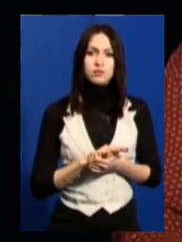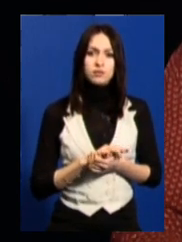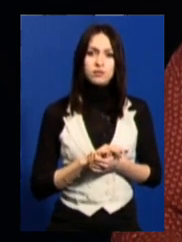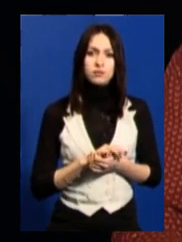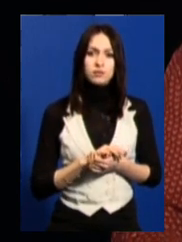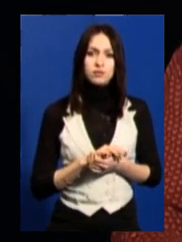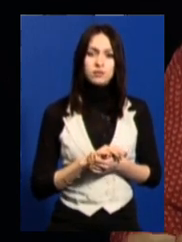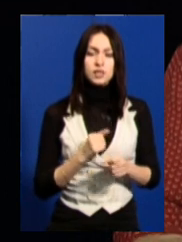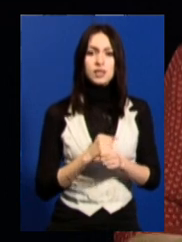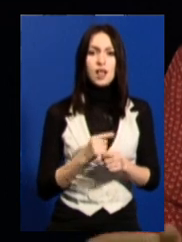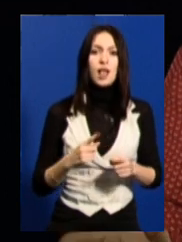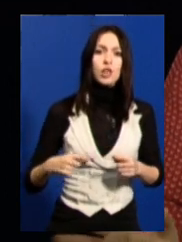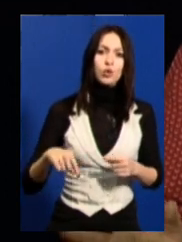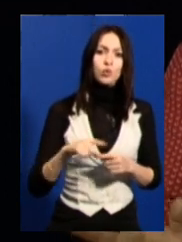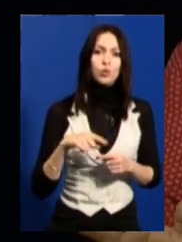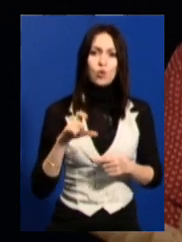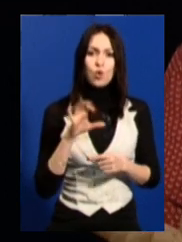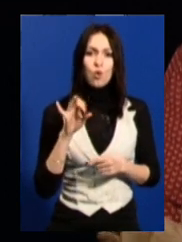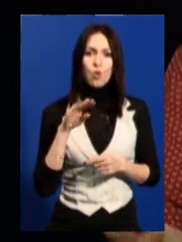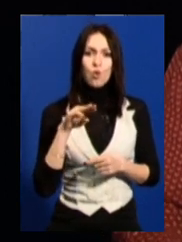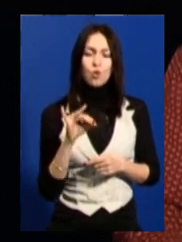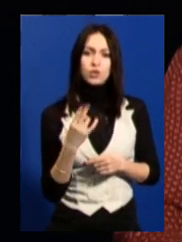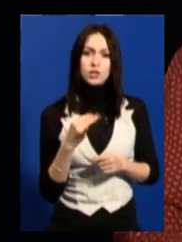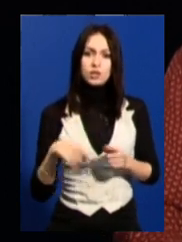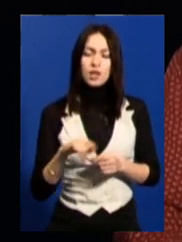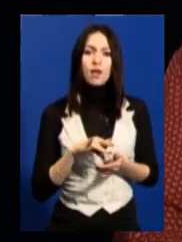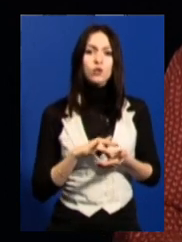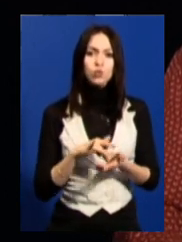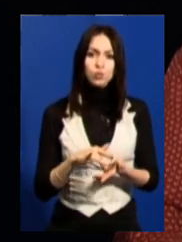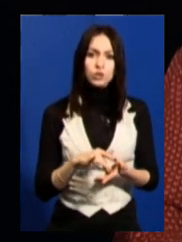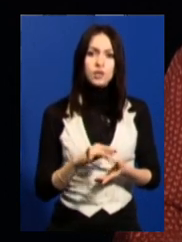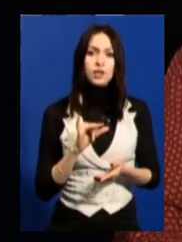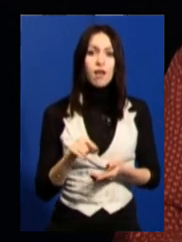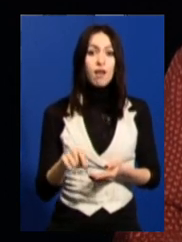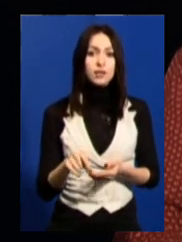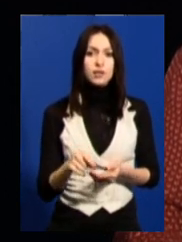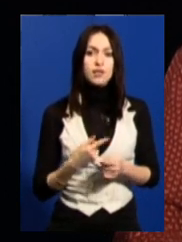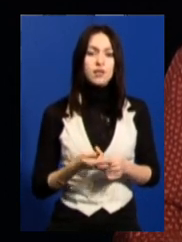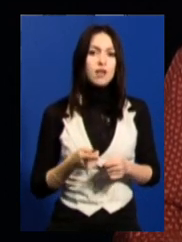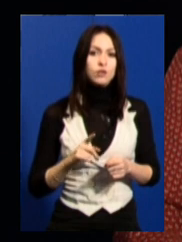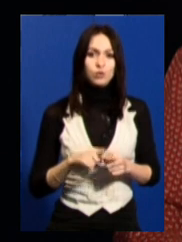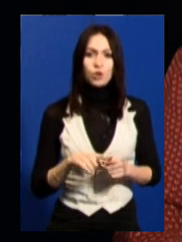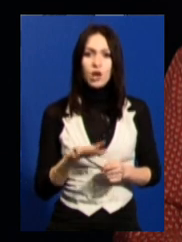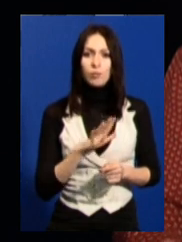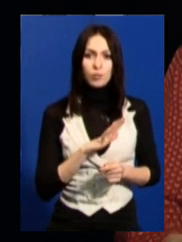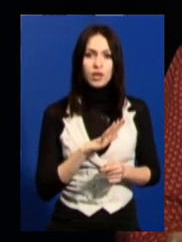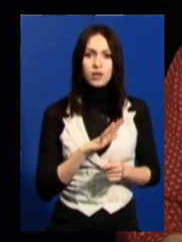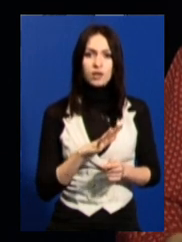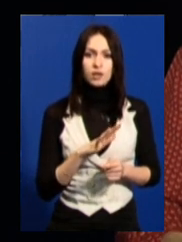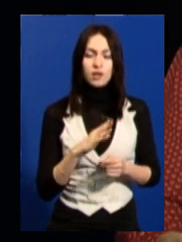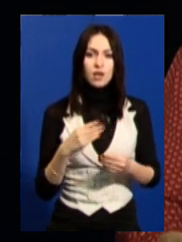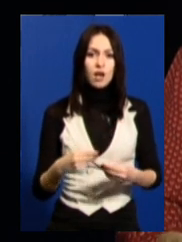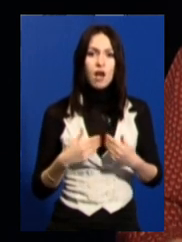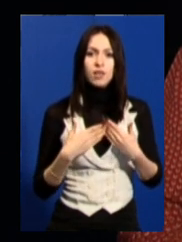коло зробили хортиці, тобто екскурсії. І вони настільки були щирі,